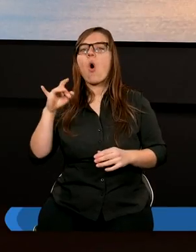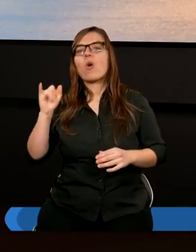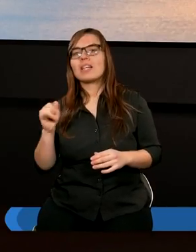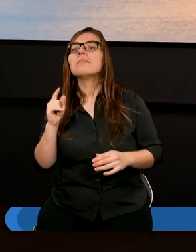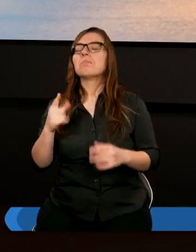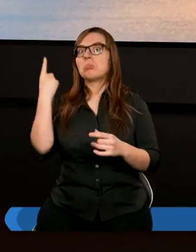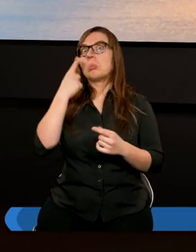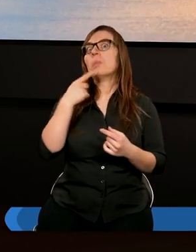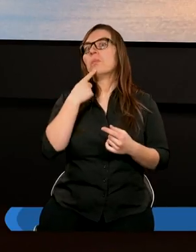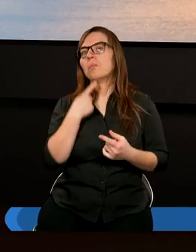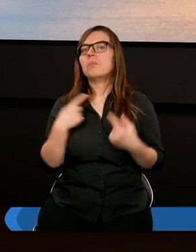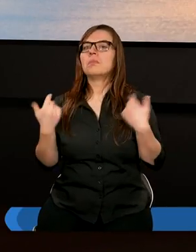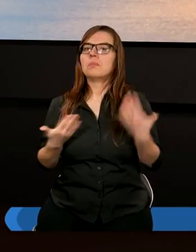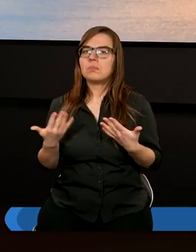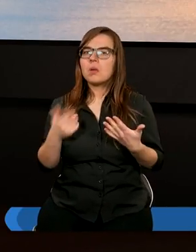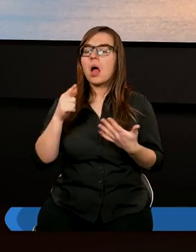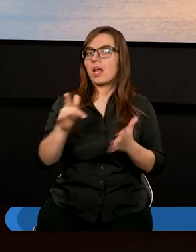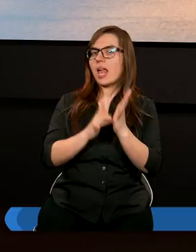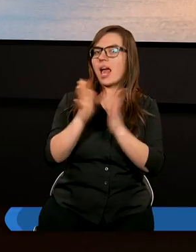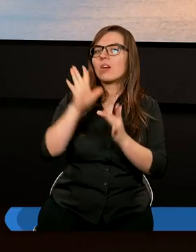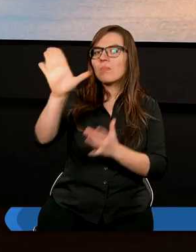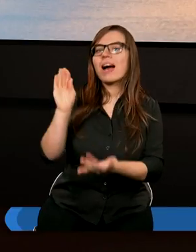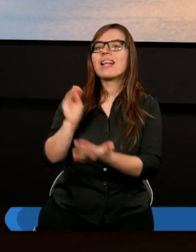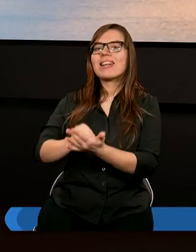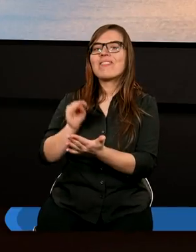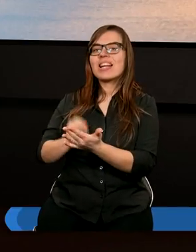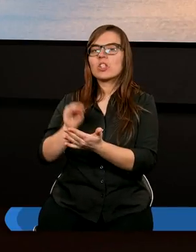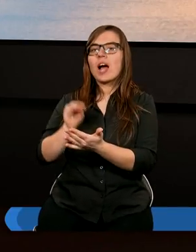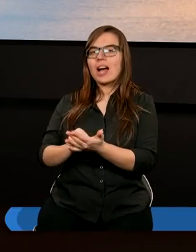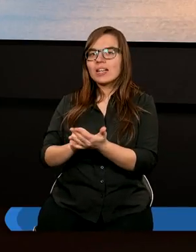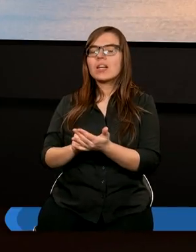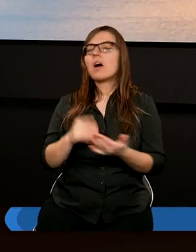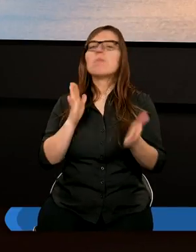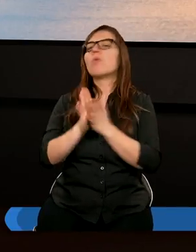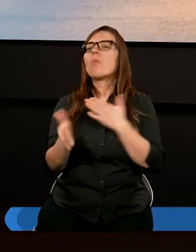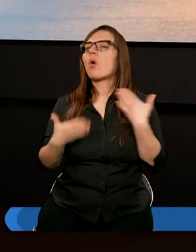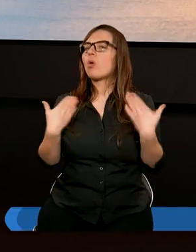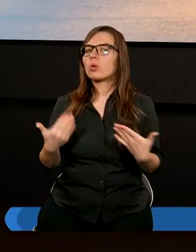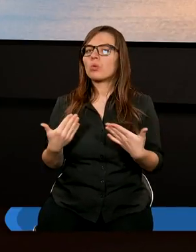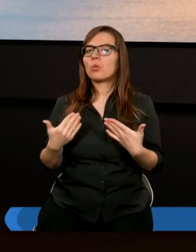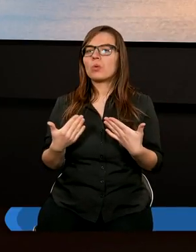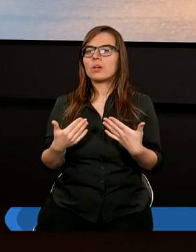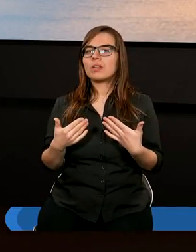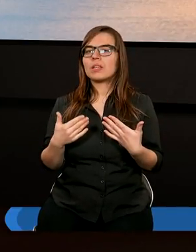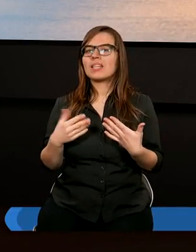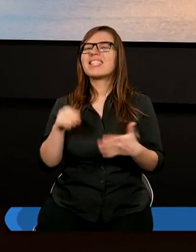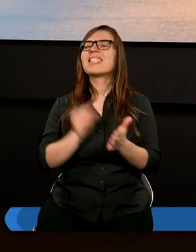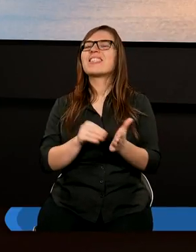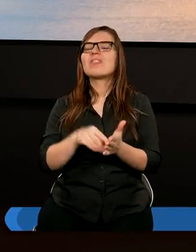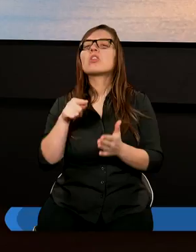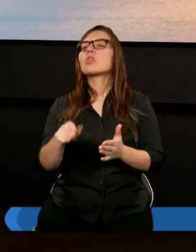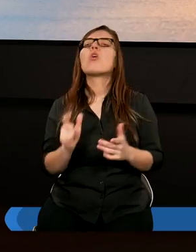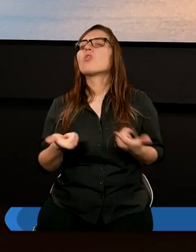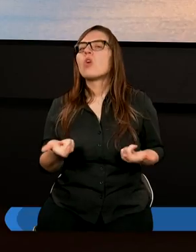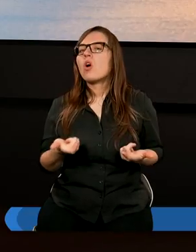sobie, Jezus miał jakieś takie zwyczaje? Po prostu zwyczaj to jest